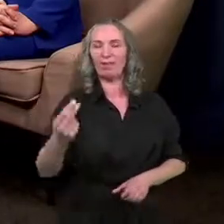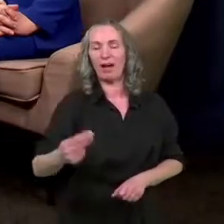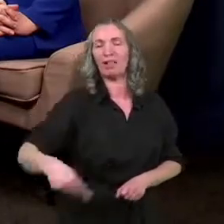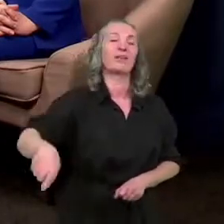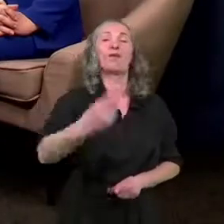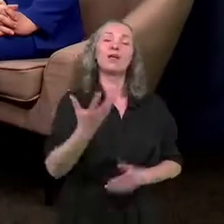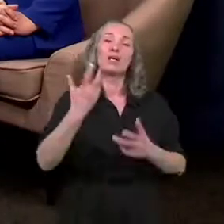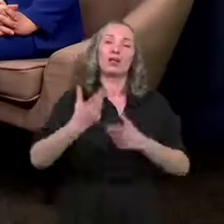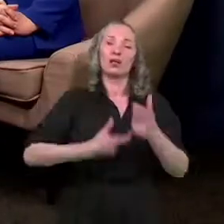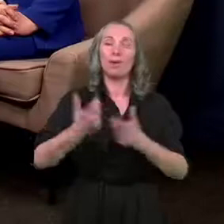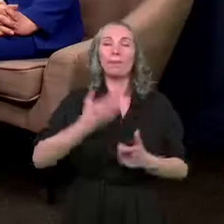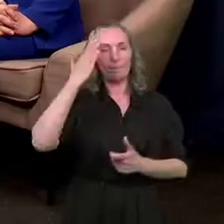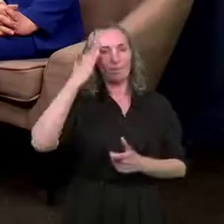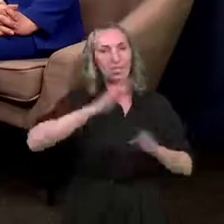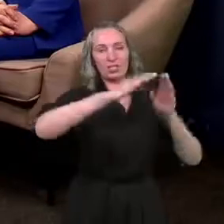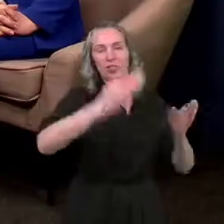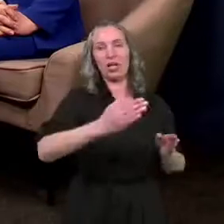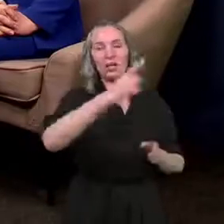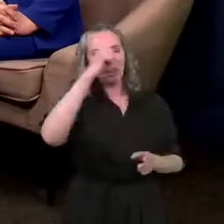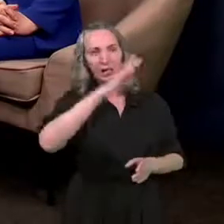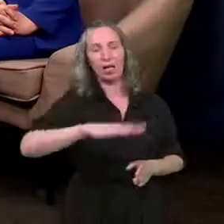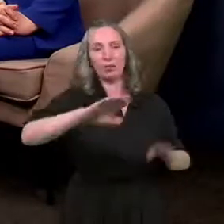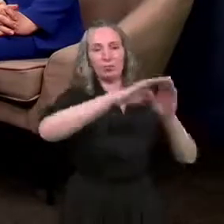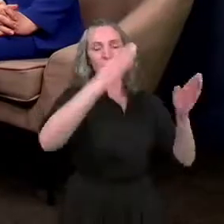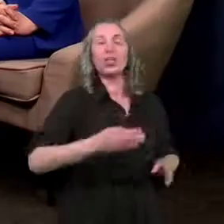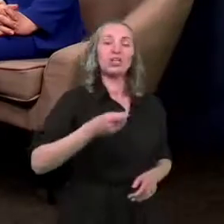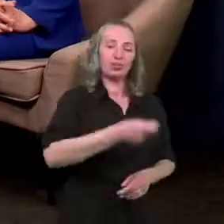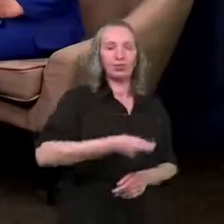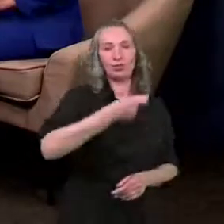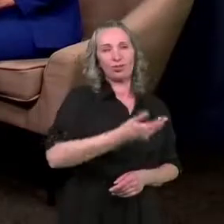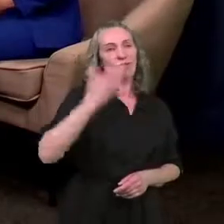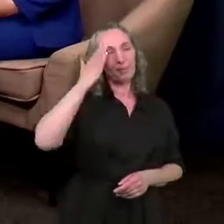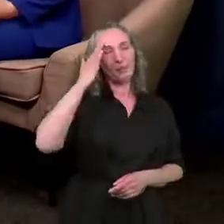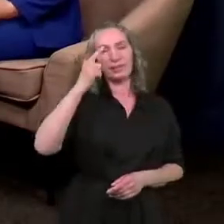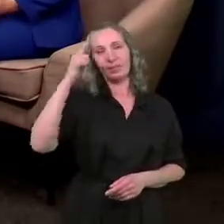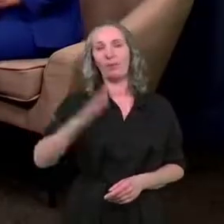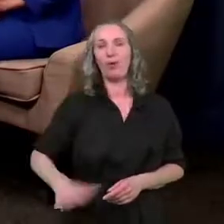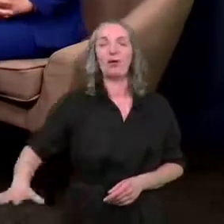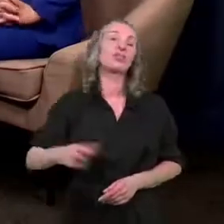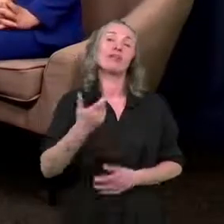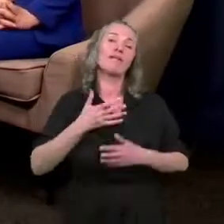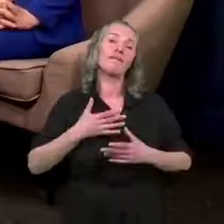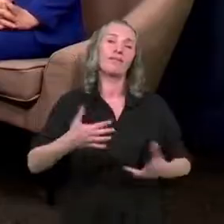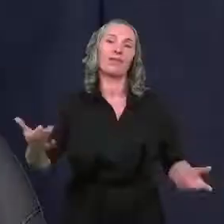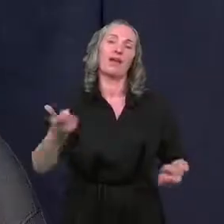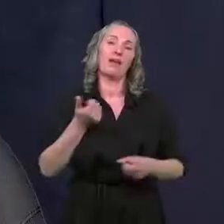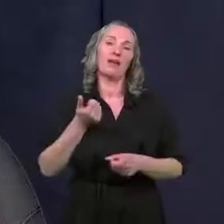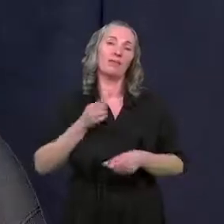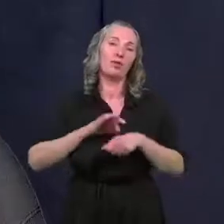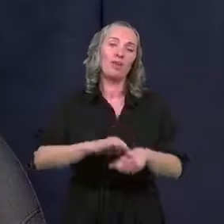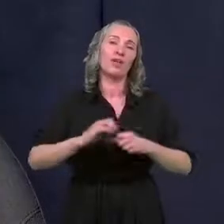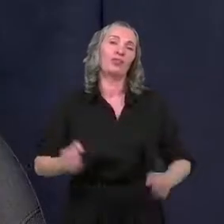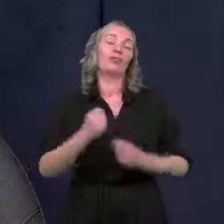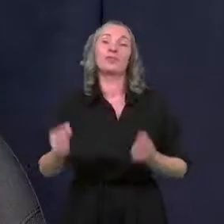na mieszkalnictwo społeczne, czynszowe mieszkalnictwo społeczne. Wiele takich prowadzimy